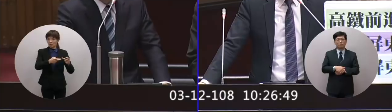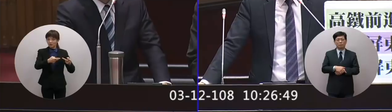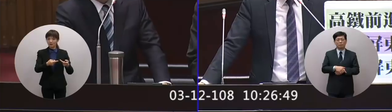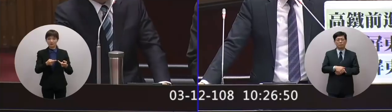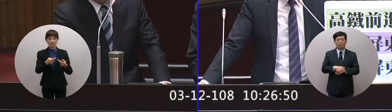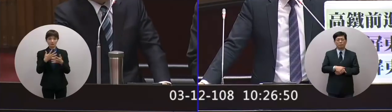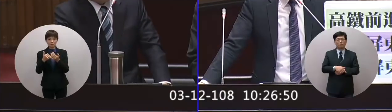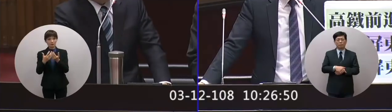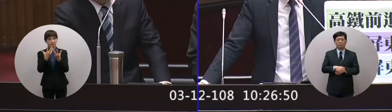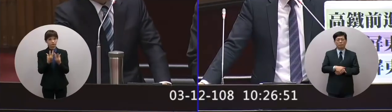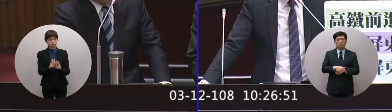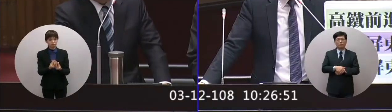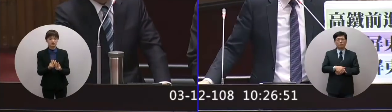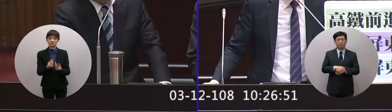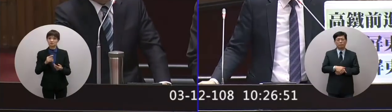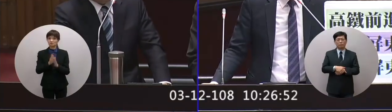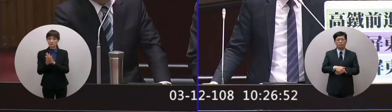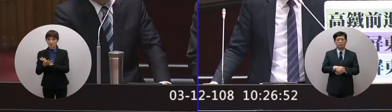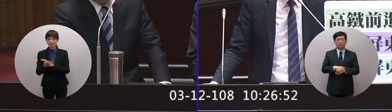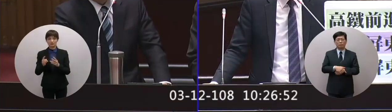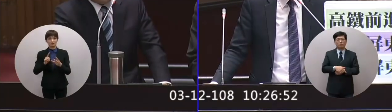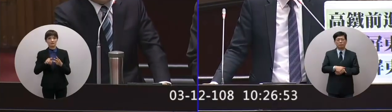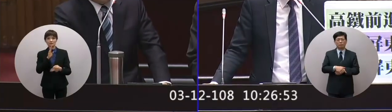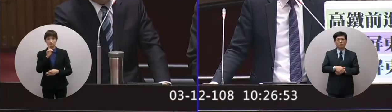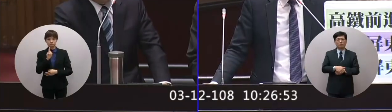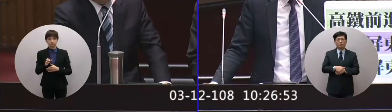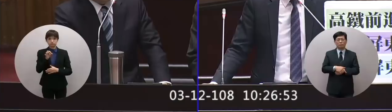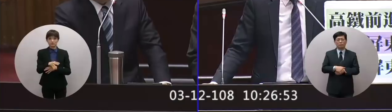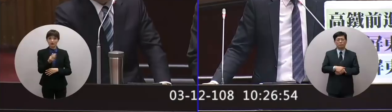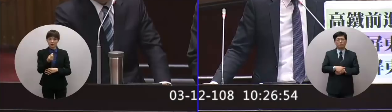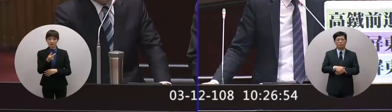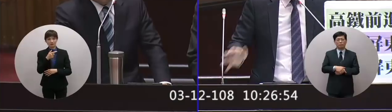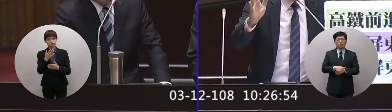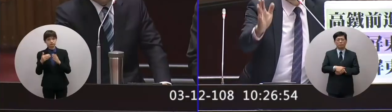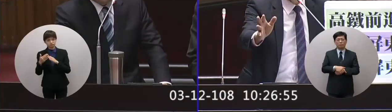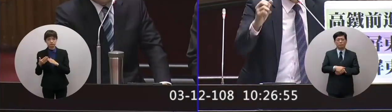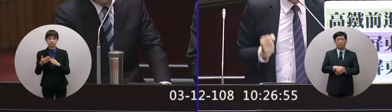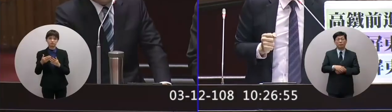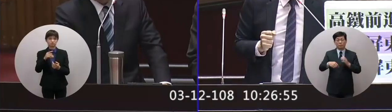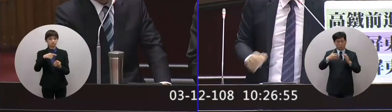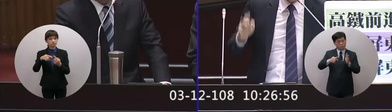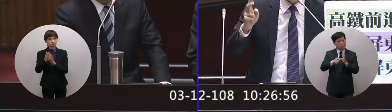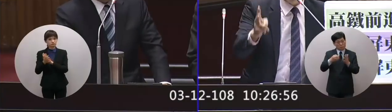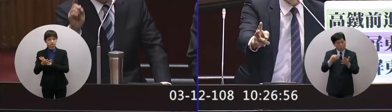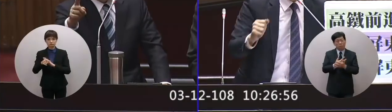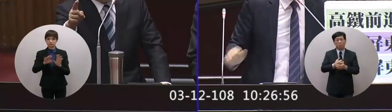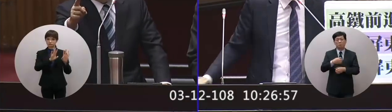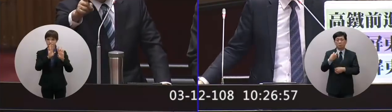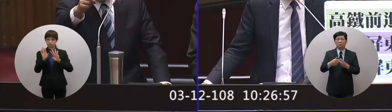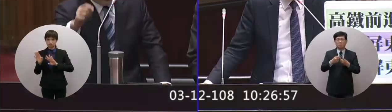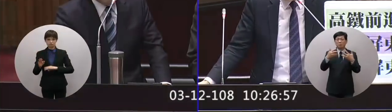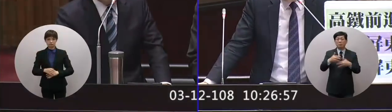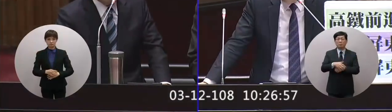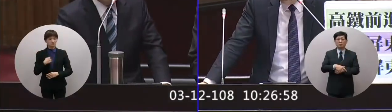變化一方面是投資不去惡性循環因為時間有我都第二